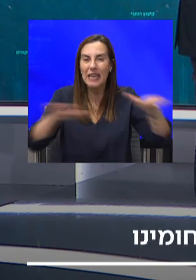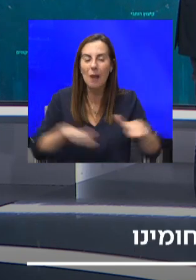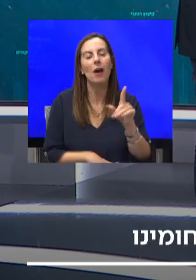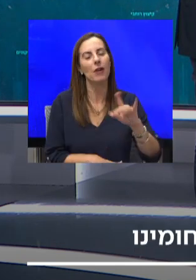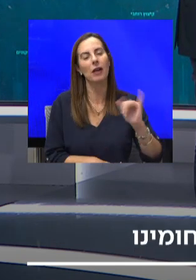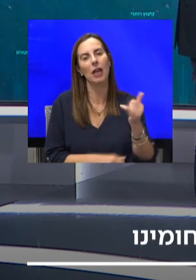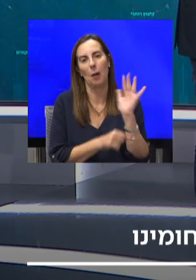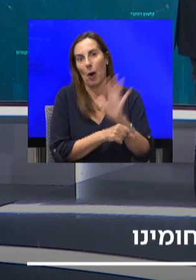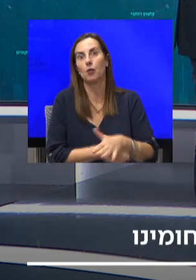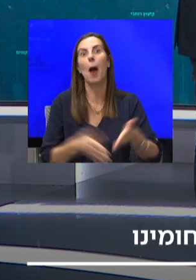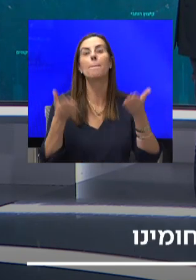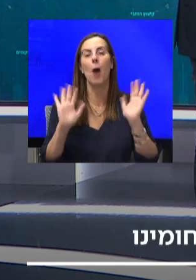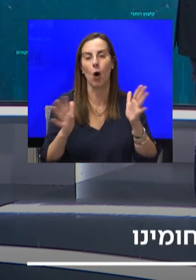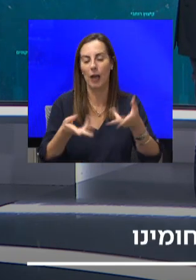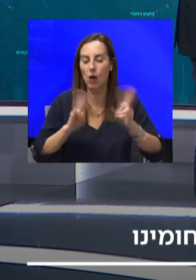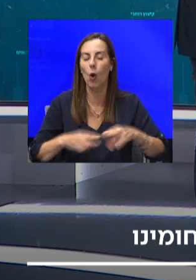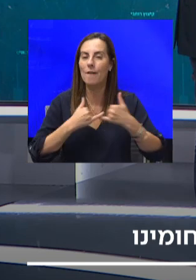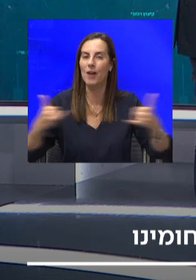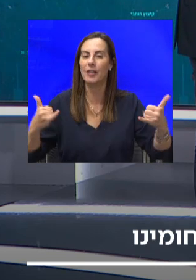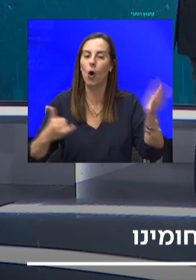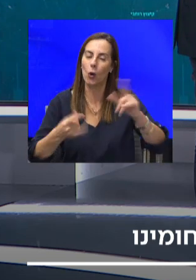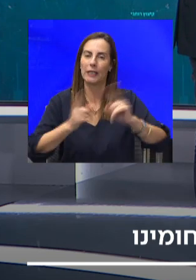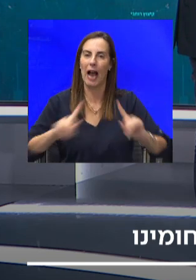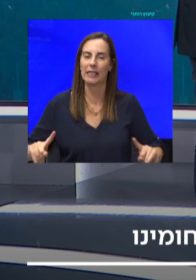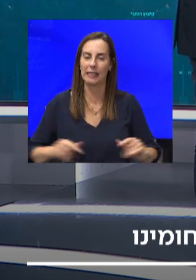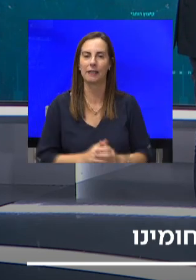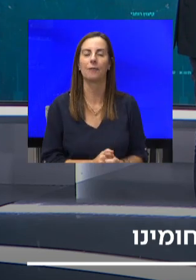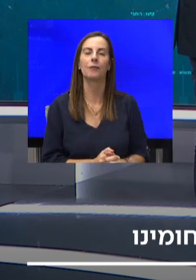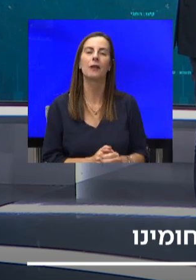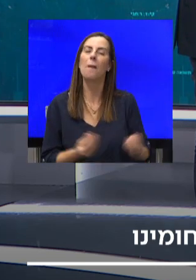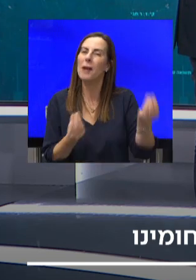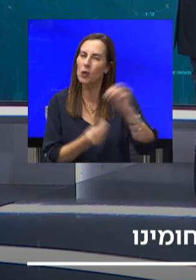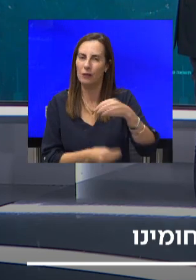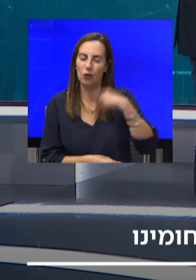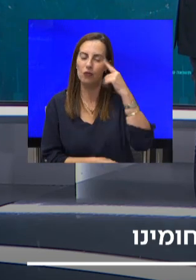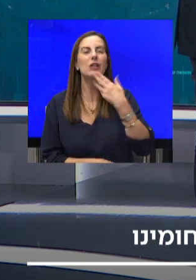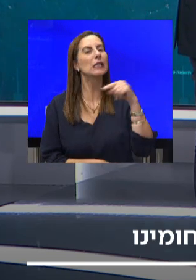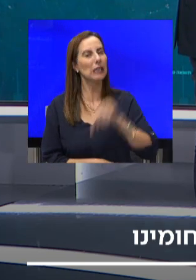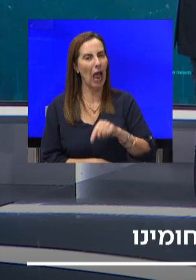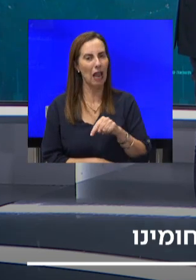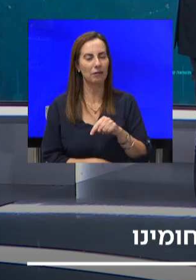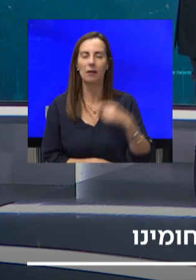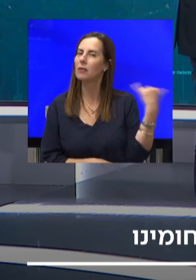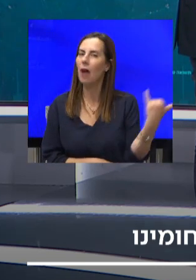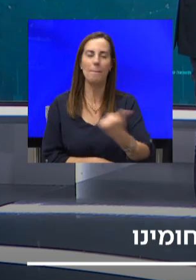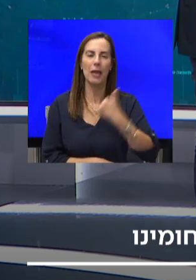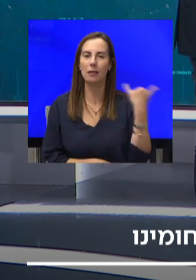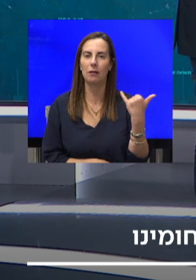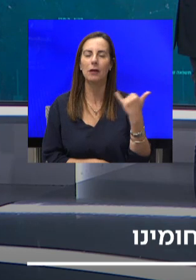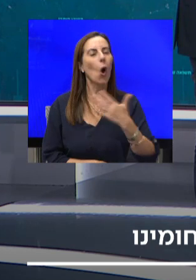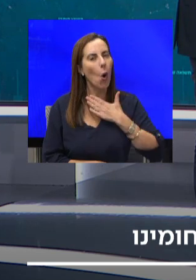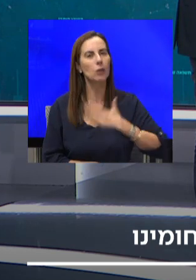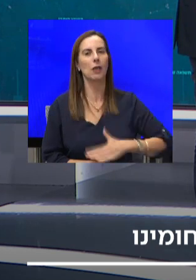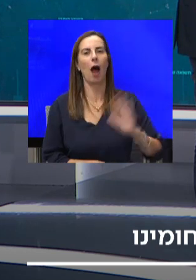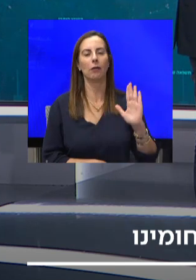על יכולת לפתח באזור המחלוקת ובסמוך לו. מעבר לזה, אני חושב שמדינת ישראל תמיד יש לה רצון ויש לה מוטיבציה